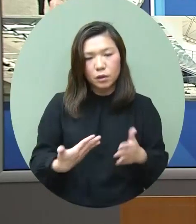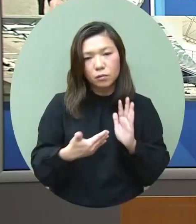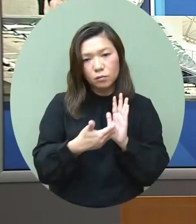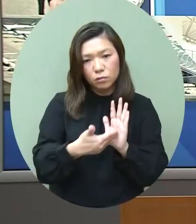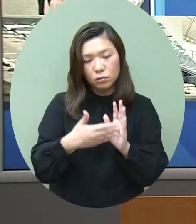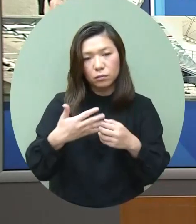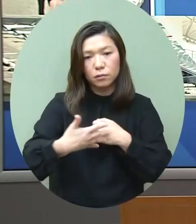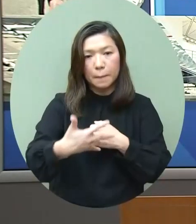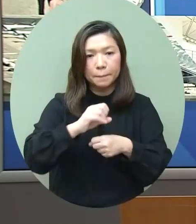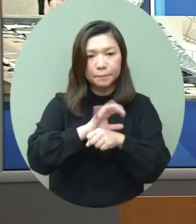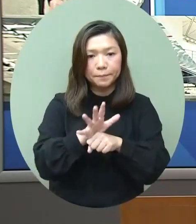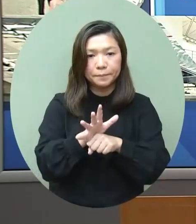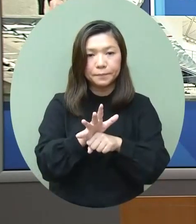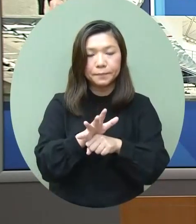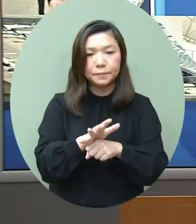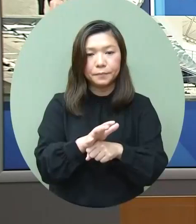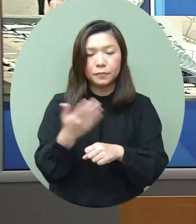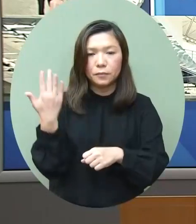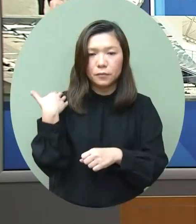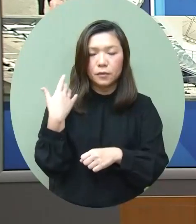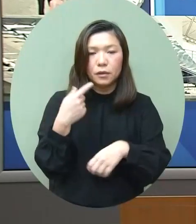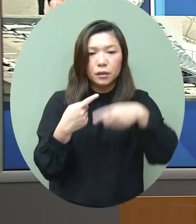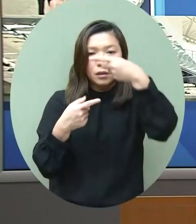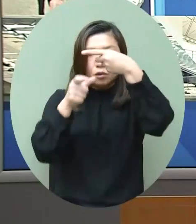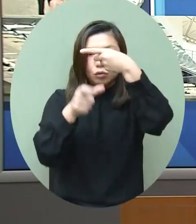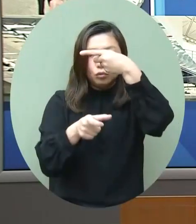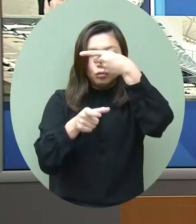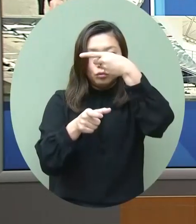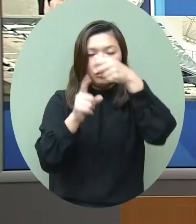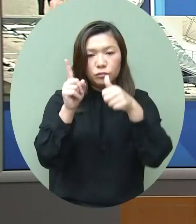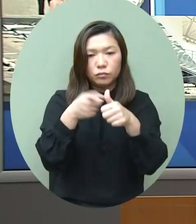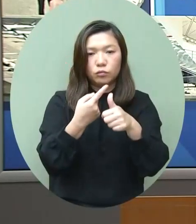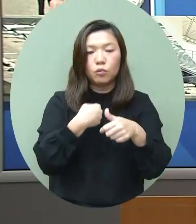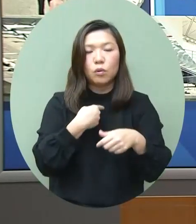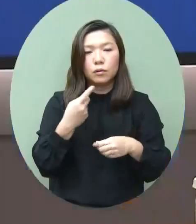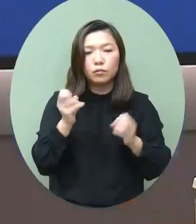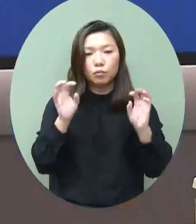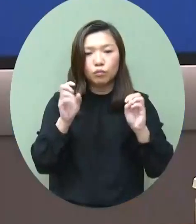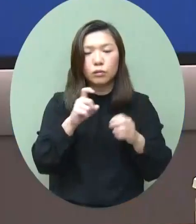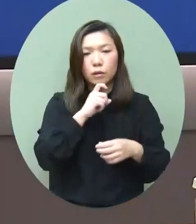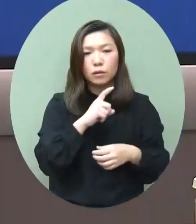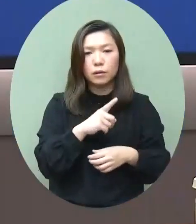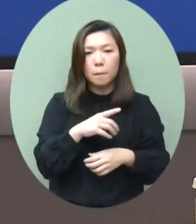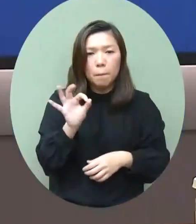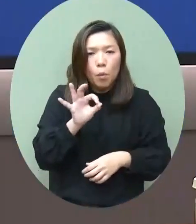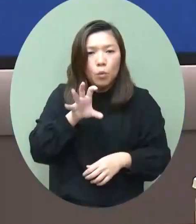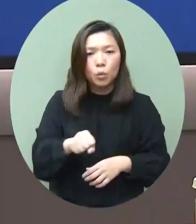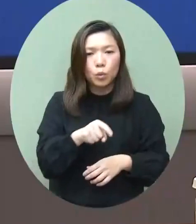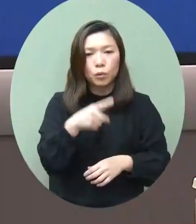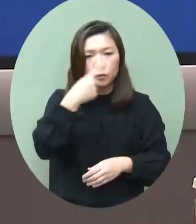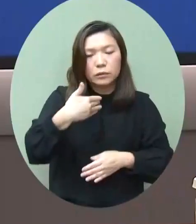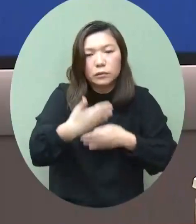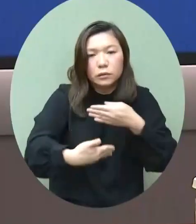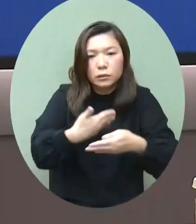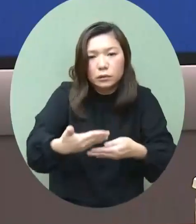五波疫情正如我在1月初和大家交代我們沒有採取一個逐步推